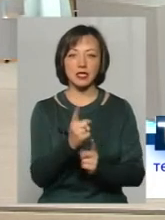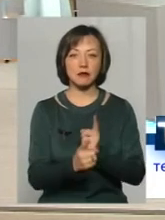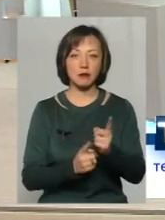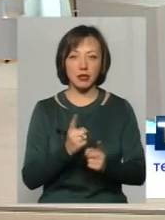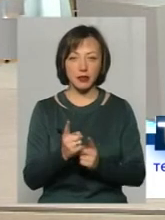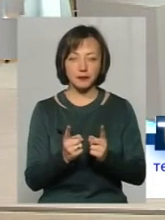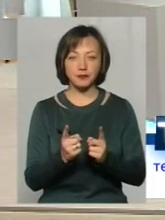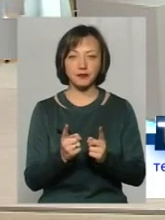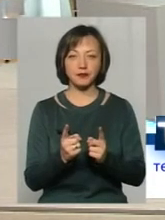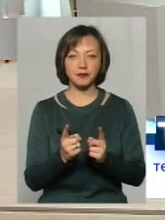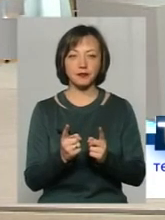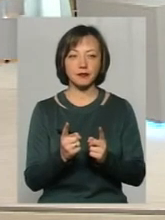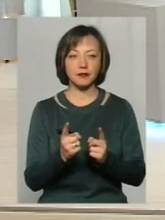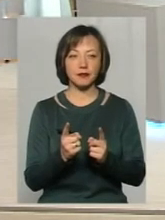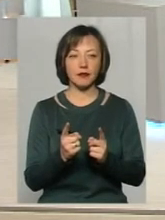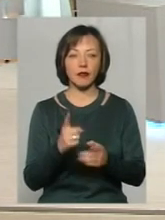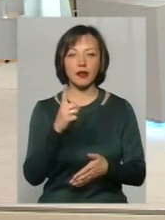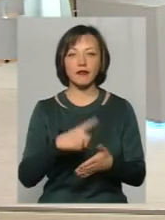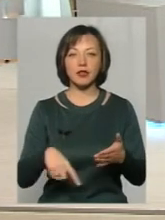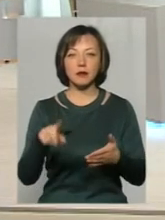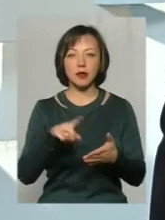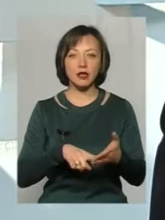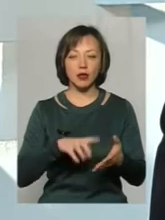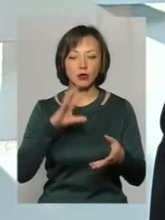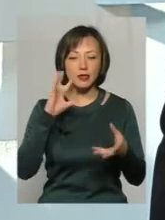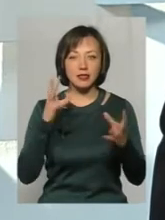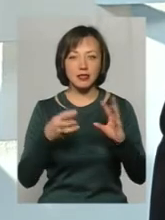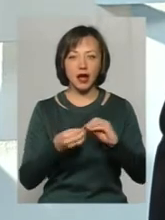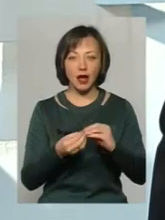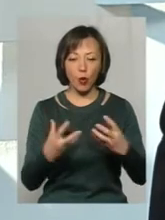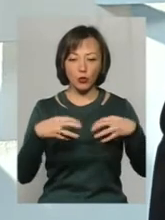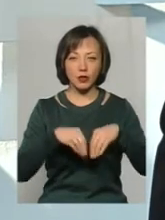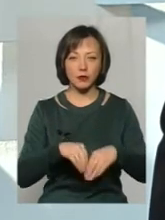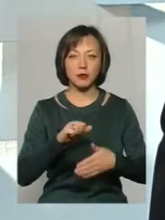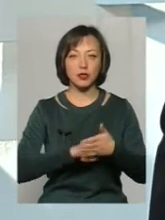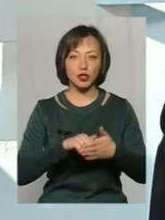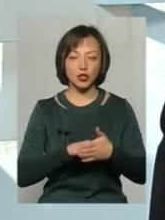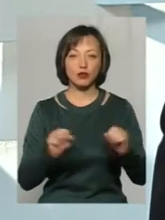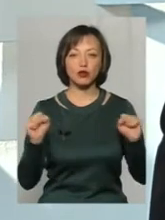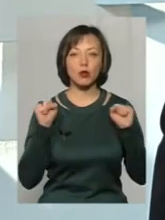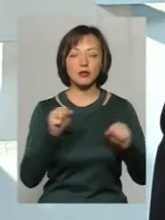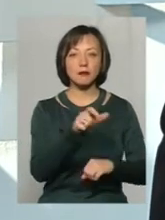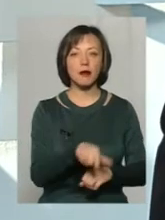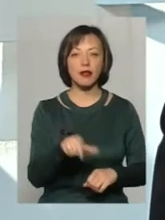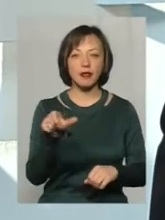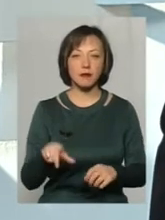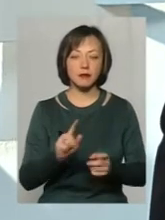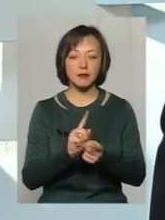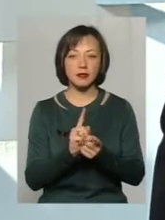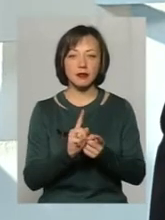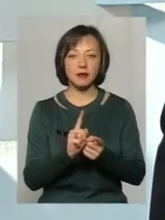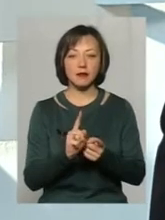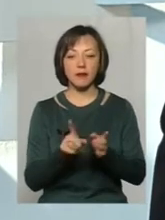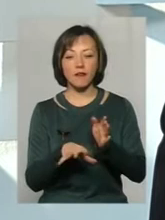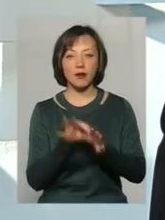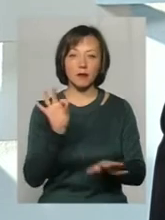відмінено консолідований залік, що призвело до того, що спортсменам стали перед вибором, що